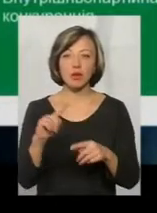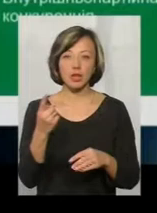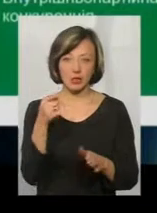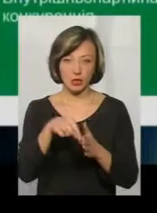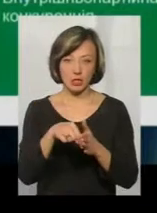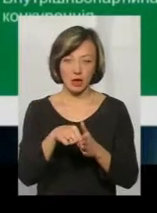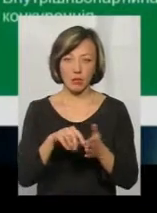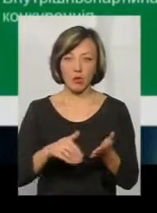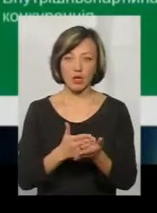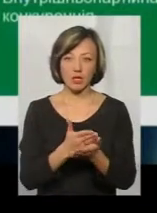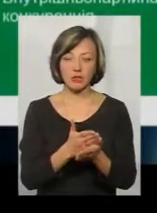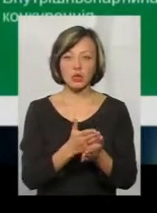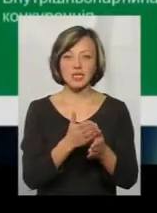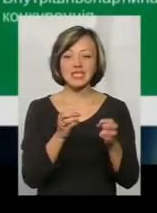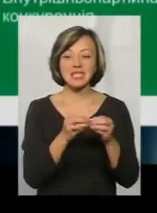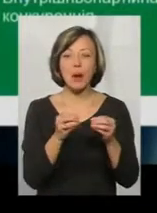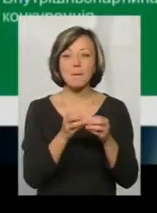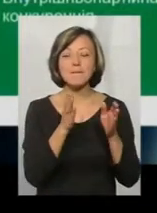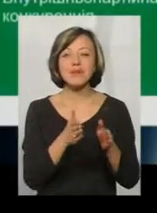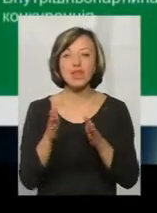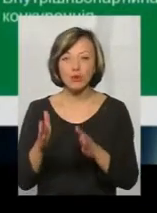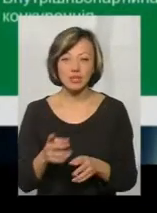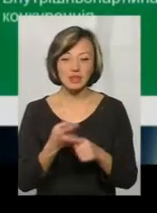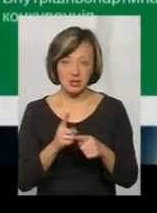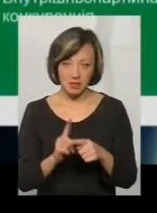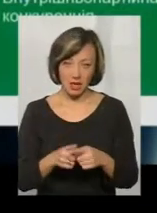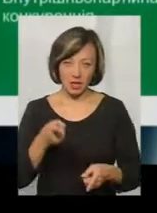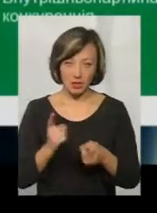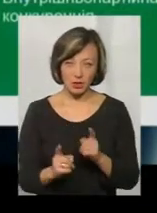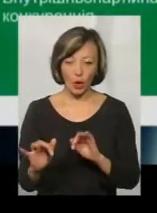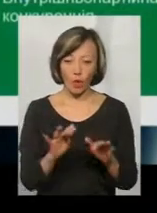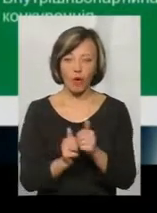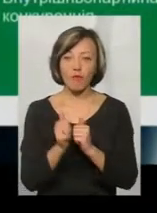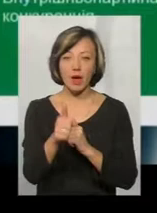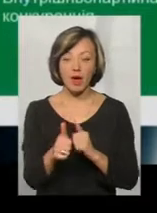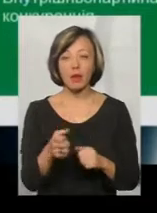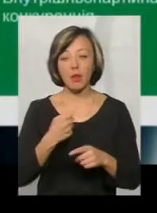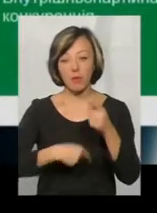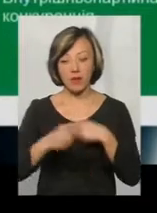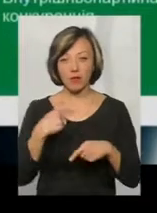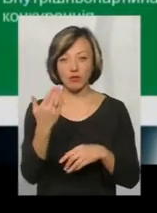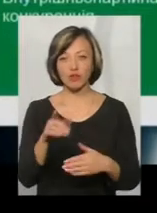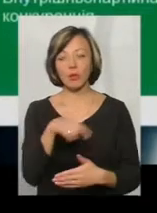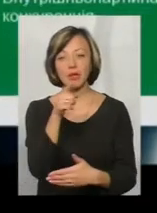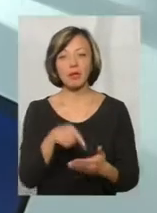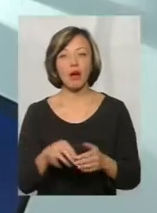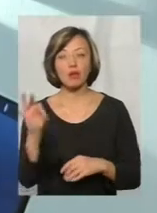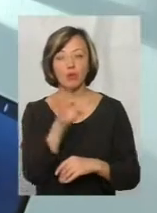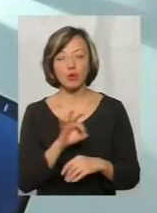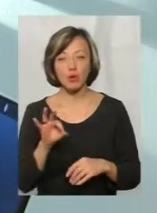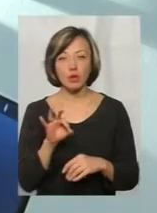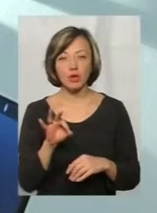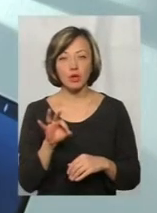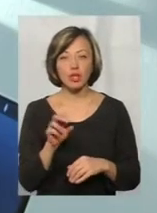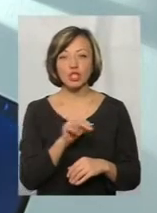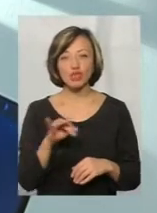ознак політичної стабільності. Тобто це, безумовно, крок вперед. Але повертаючись до вашого питання щодо того,